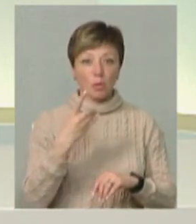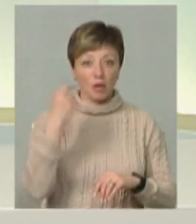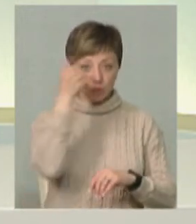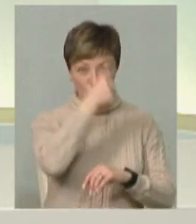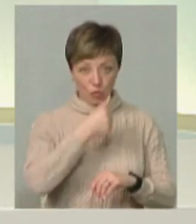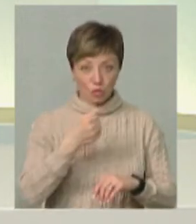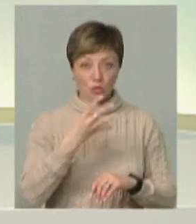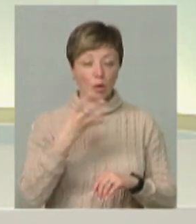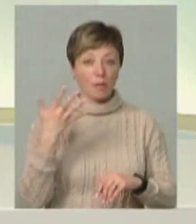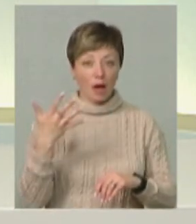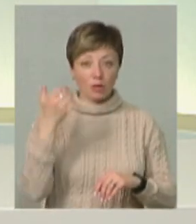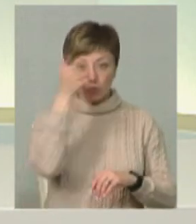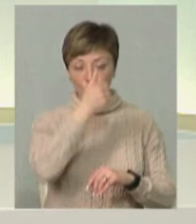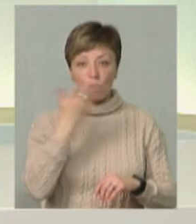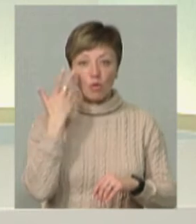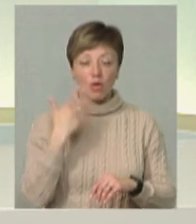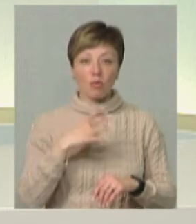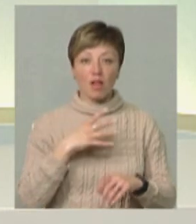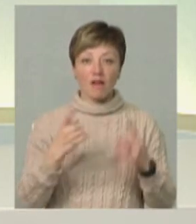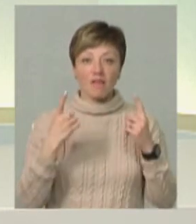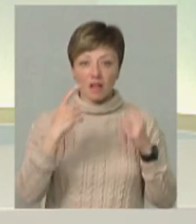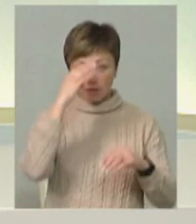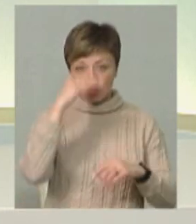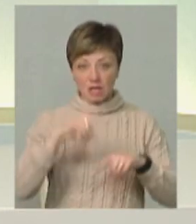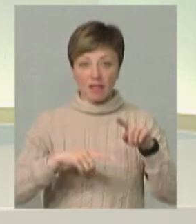році, в 45-му, коли була Велика Вітчизняна війна,